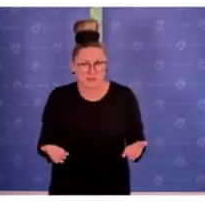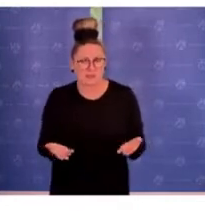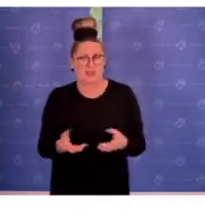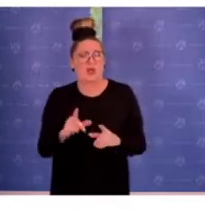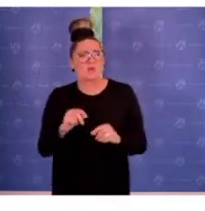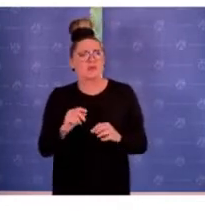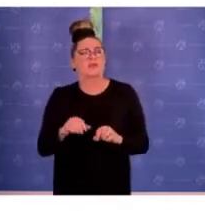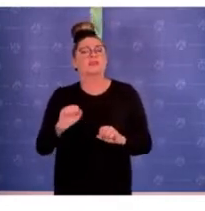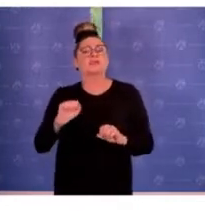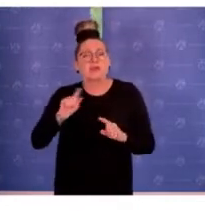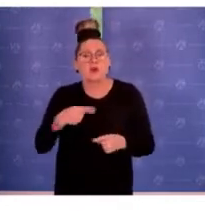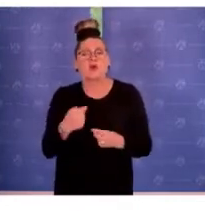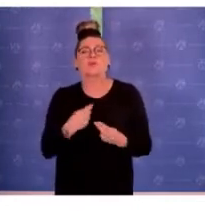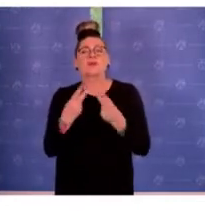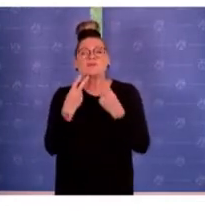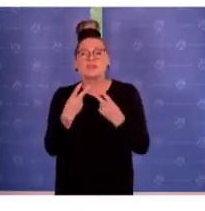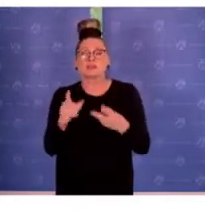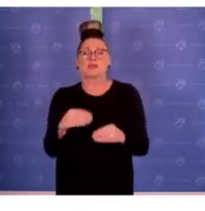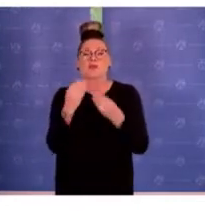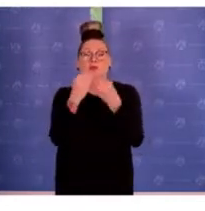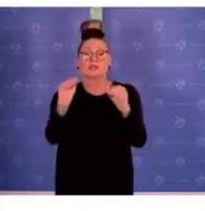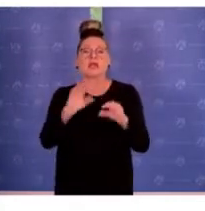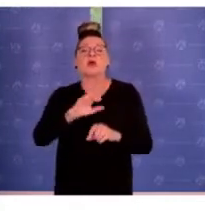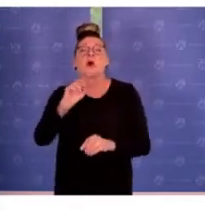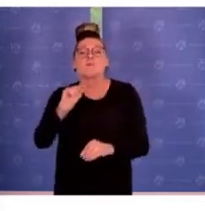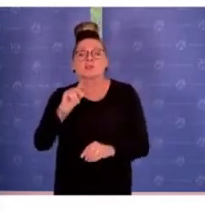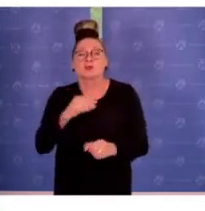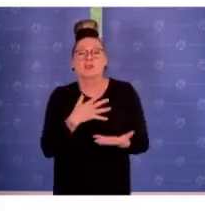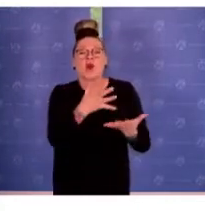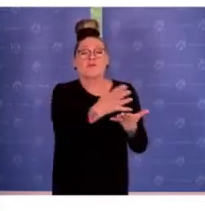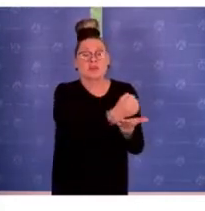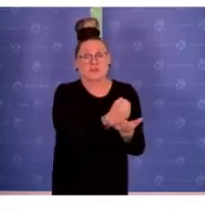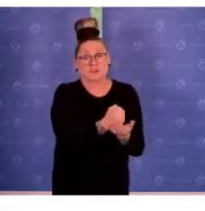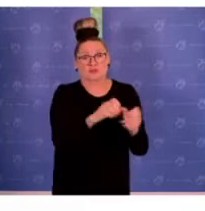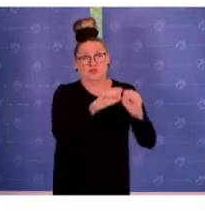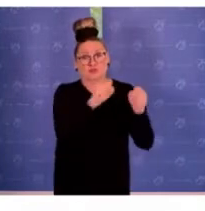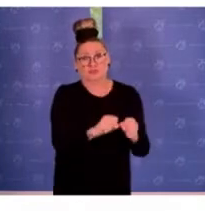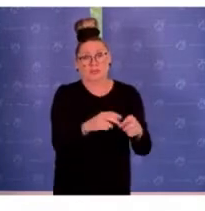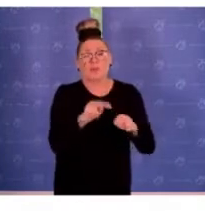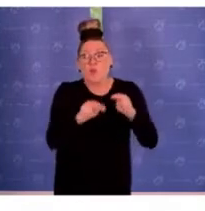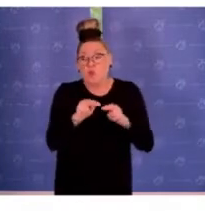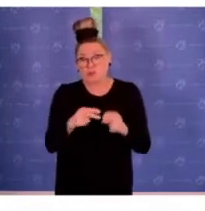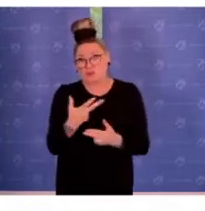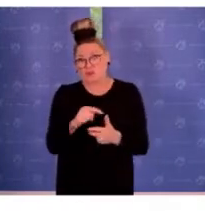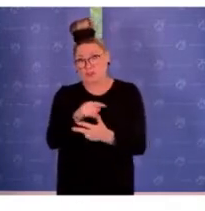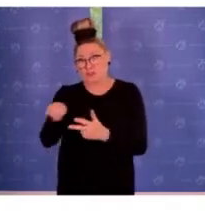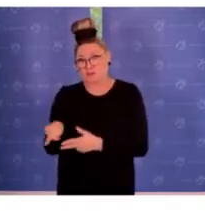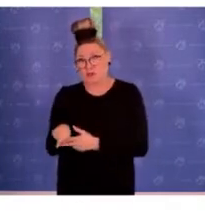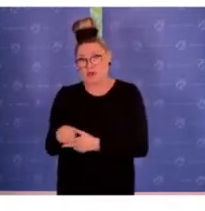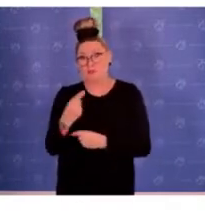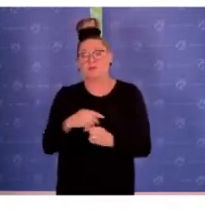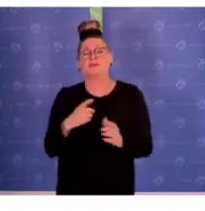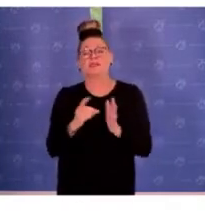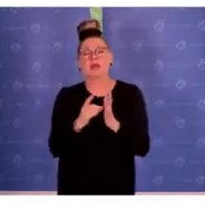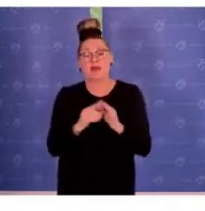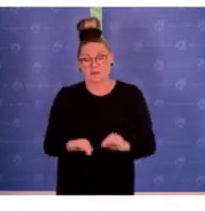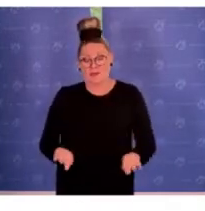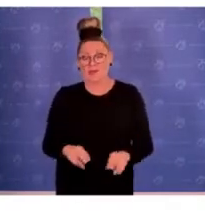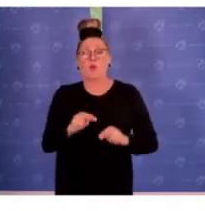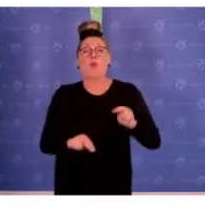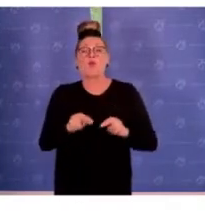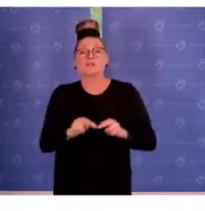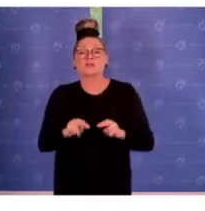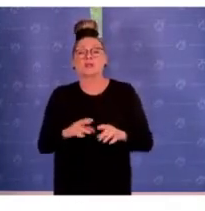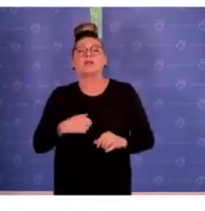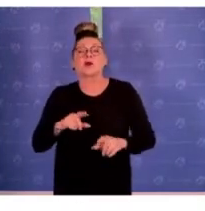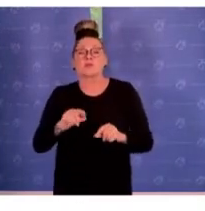Ja, also das ist mir an der Stelle wichtig herauszustellen, weil es eben unterschiedliche Erfassungssysteme sind, die eine ganz andere Datengrundlage haben und man könnte diese Werte